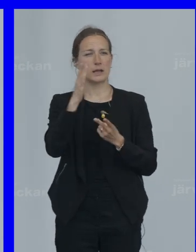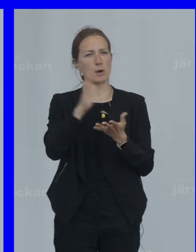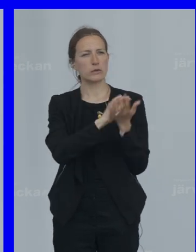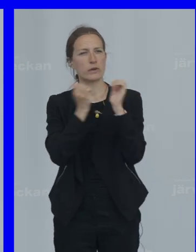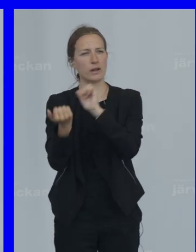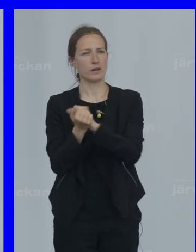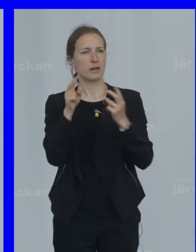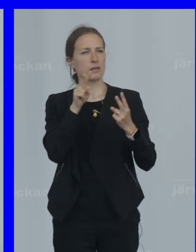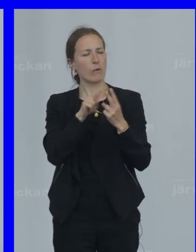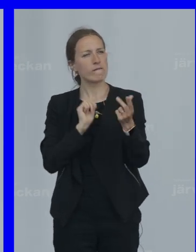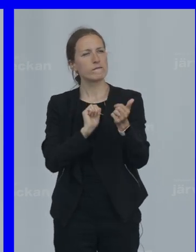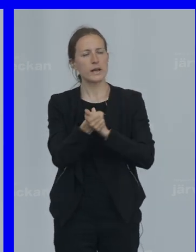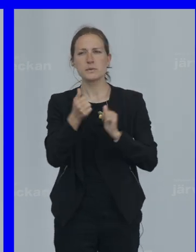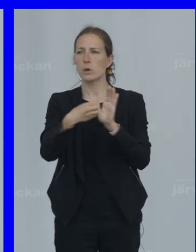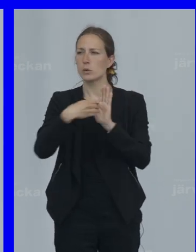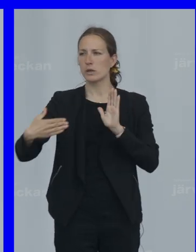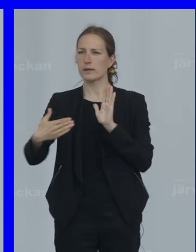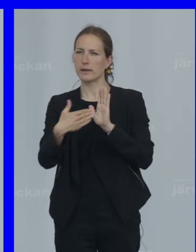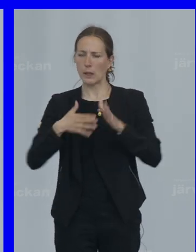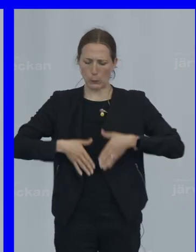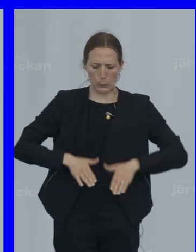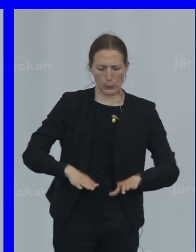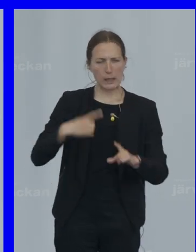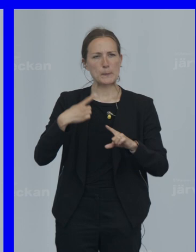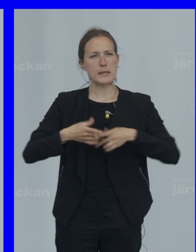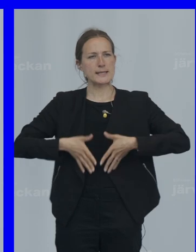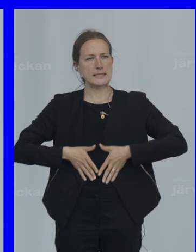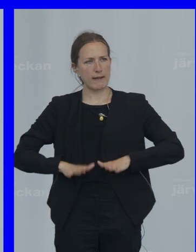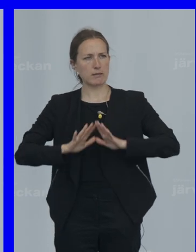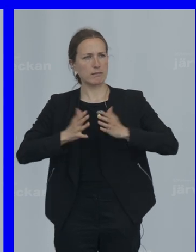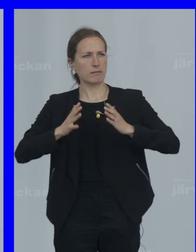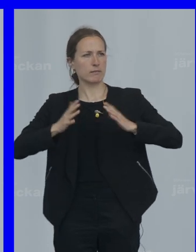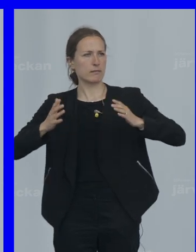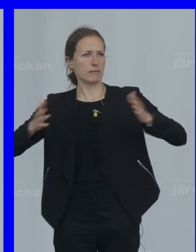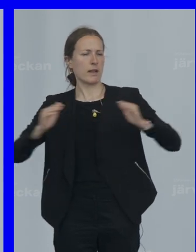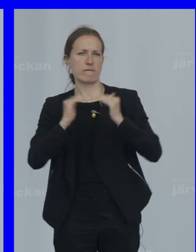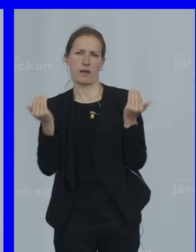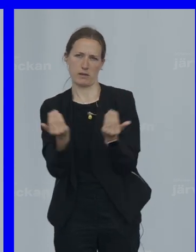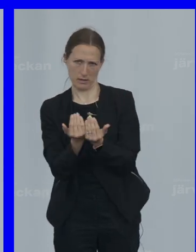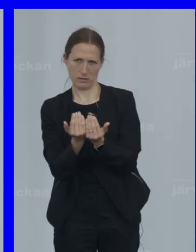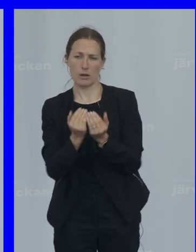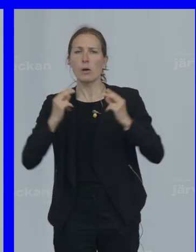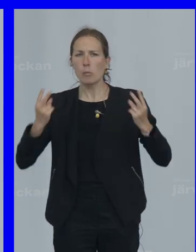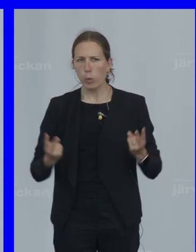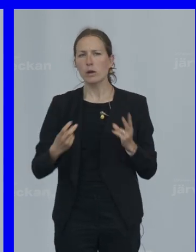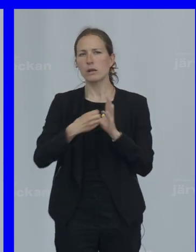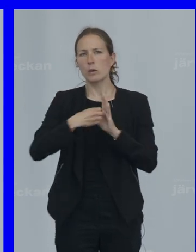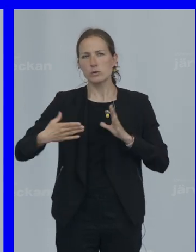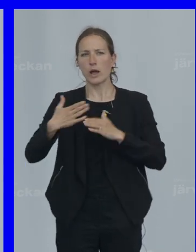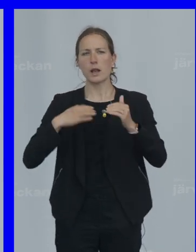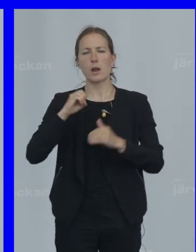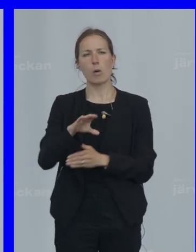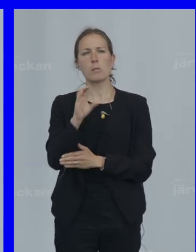av de främsta orsakerna Till att hunger och svält nu ökar i världen Och båda handlar om